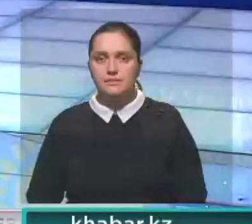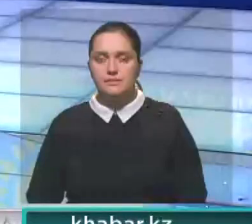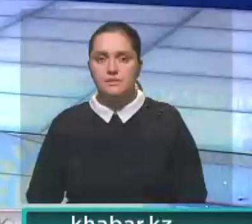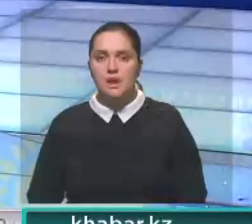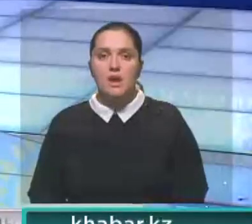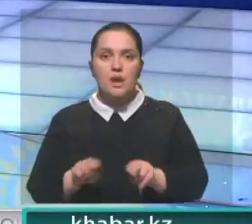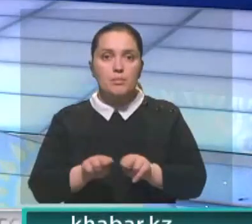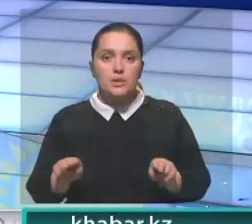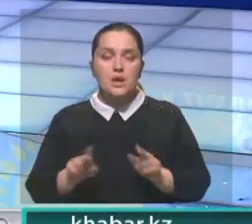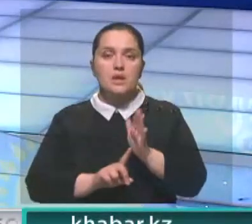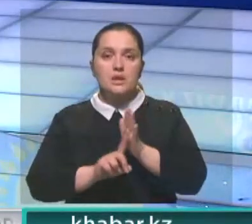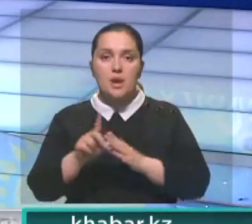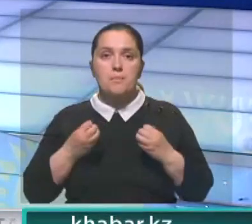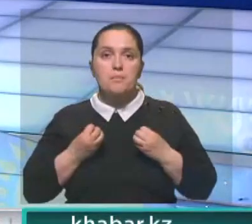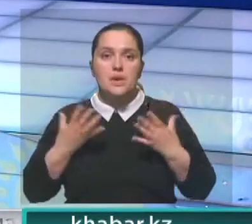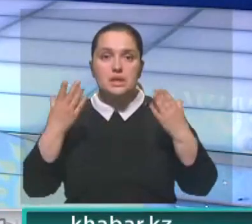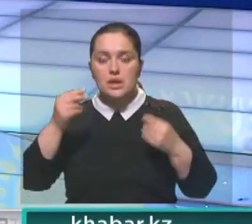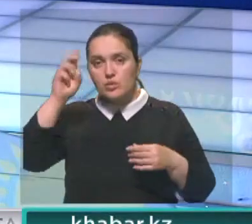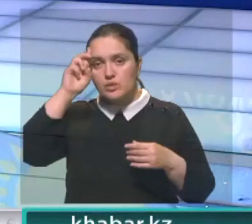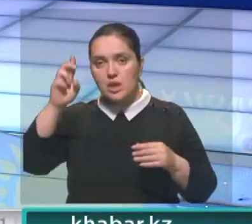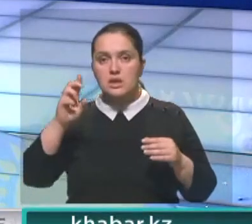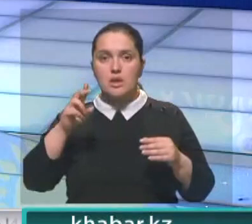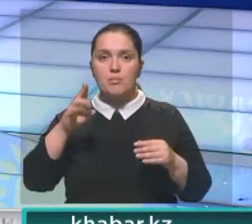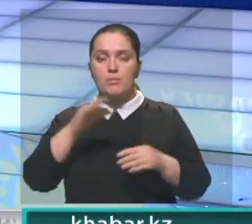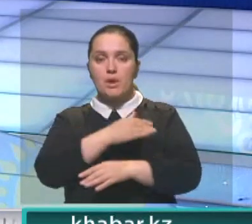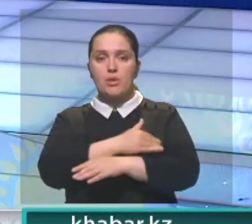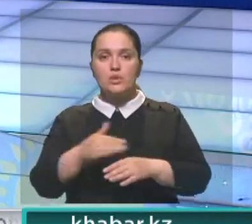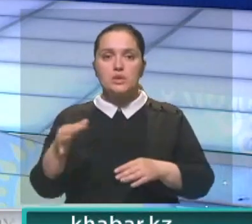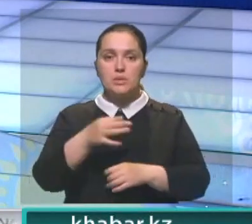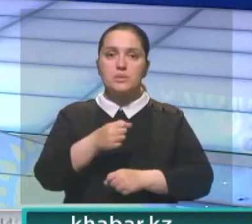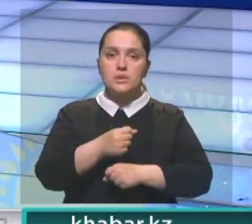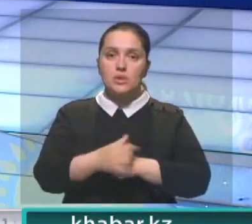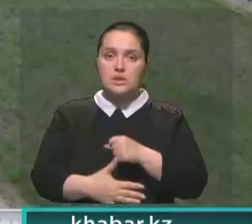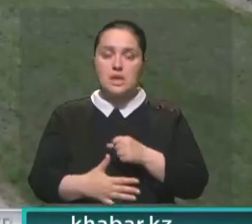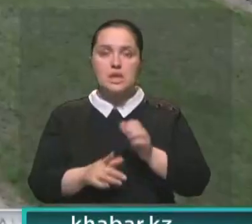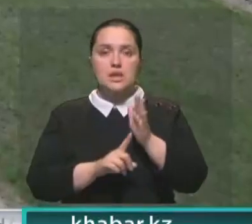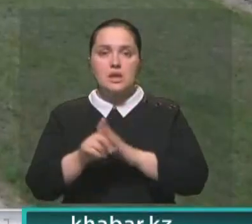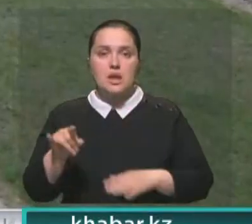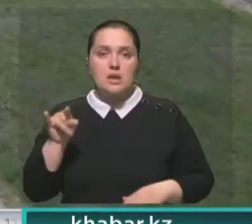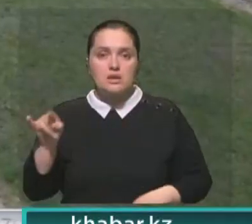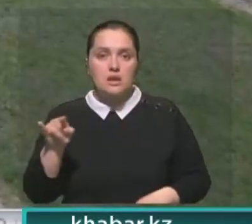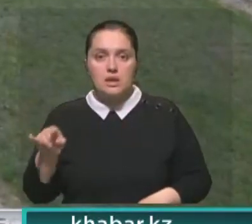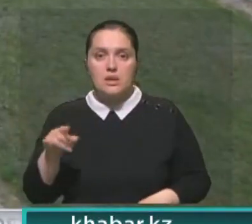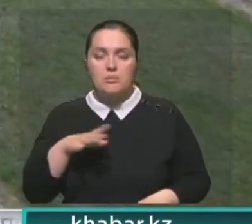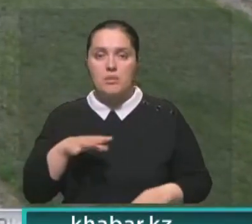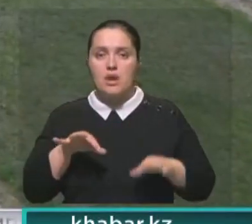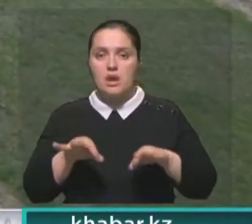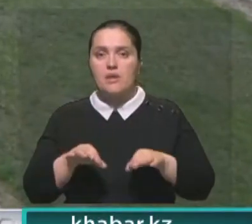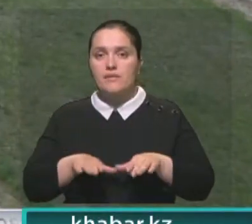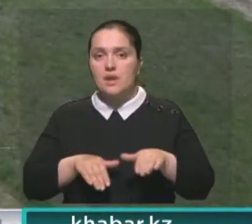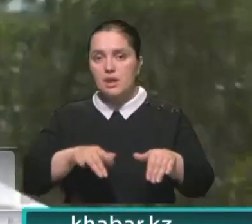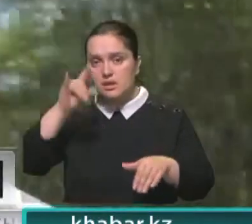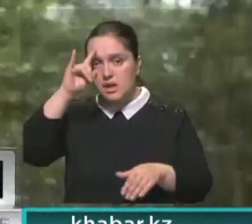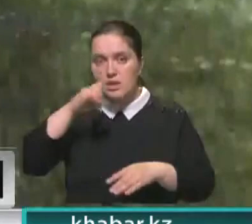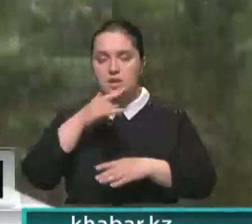В Петропавловске уже начали праздновать День государственных символов. По улицам областного центра, стартовав с аэропорта,